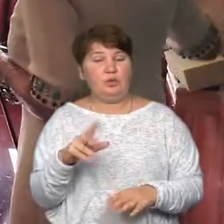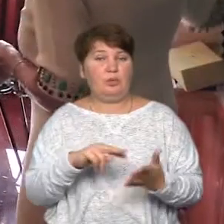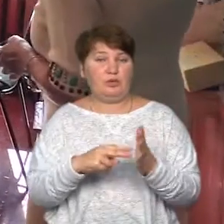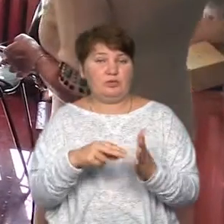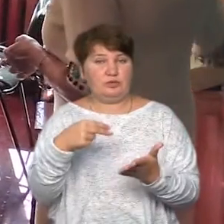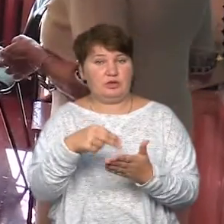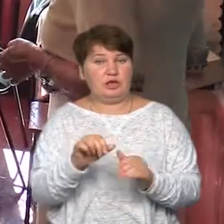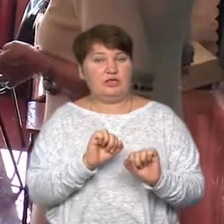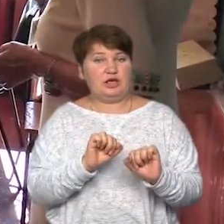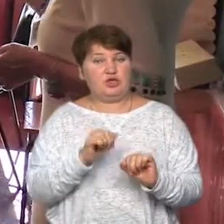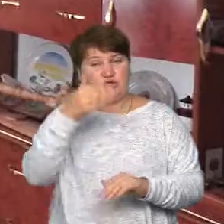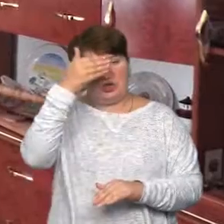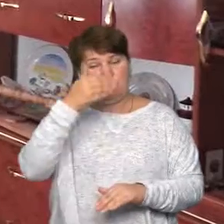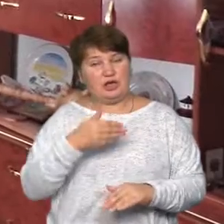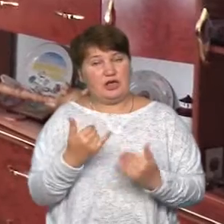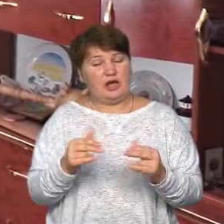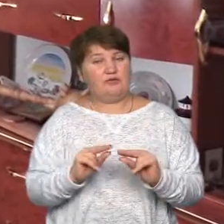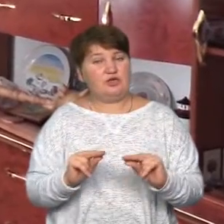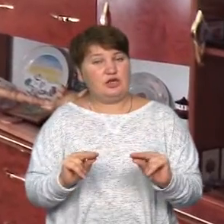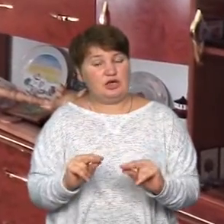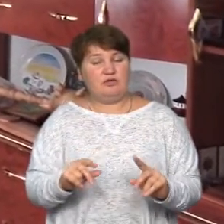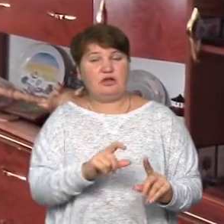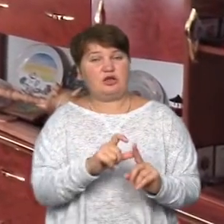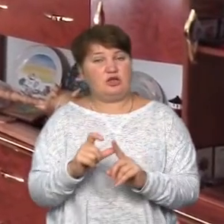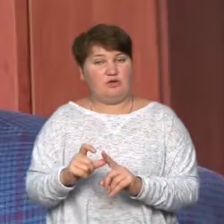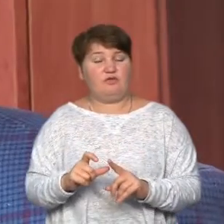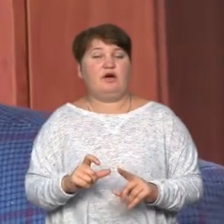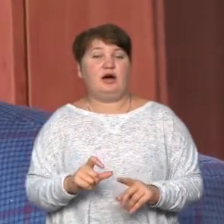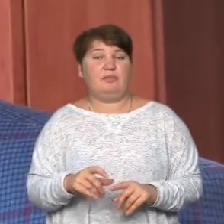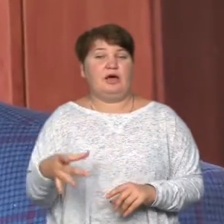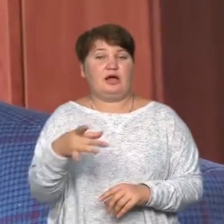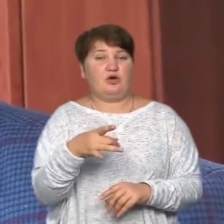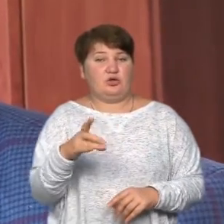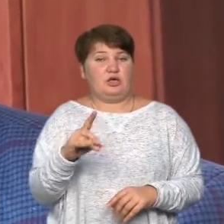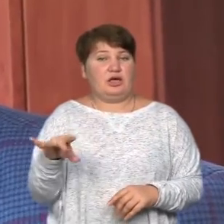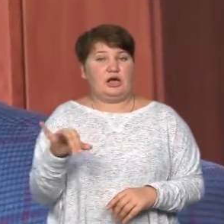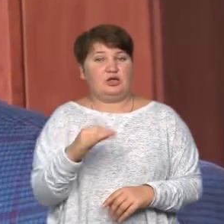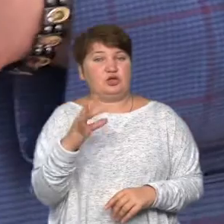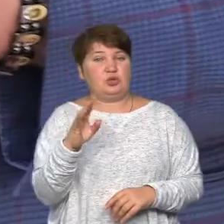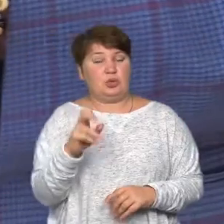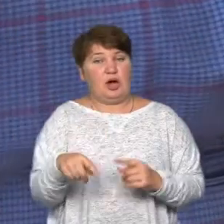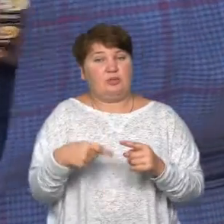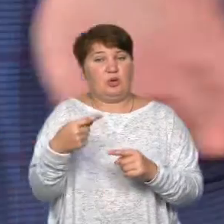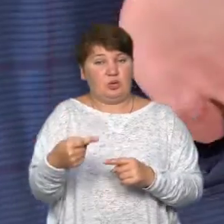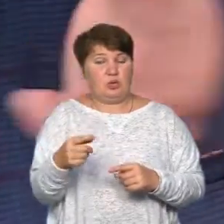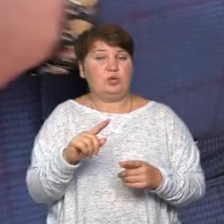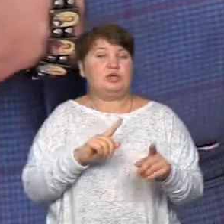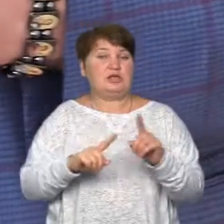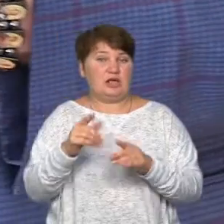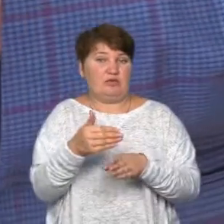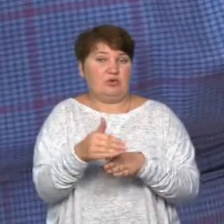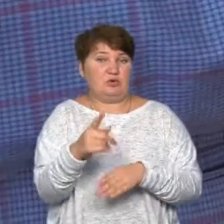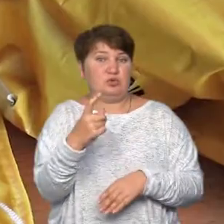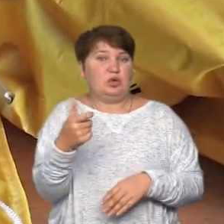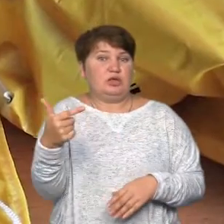захисні щитки для вчителів. За словами голови Верховинської районної ради Івана Шкіндюка, на минулій сесії депутати виділили понад 100